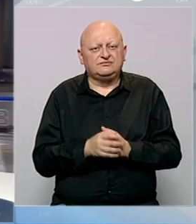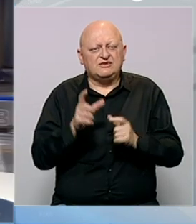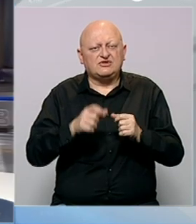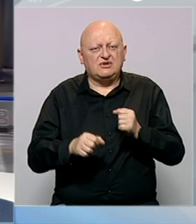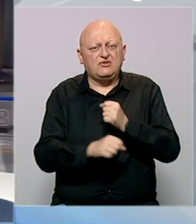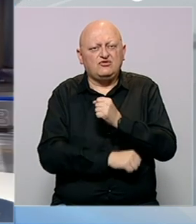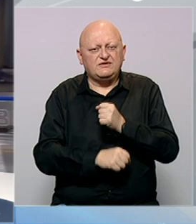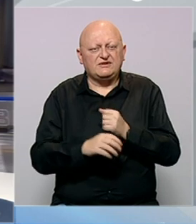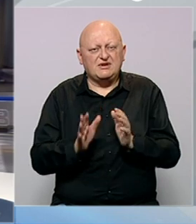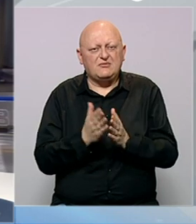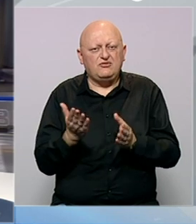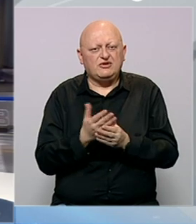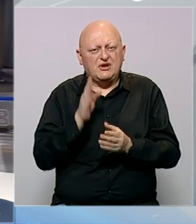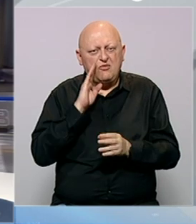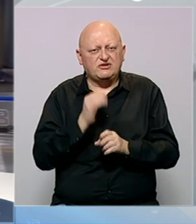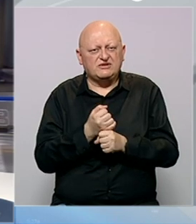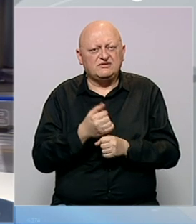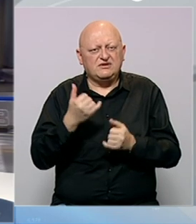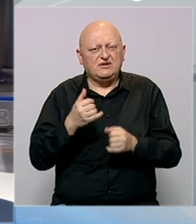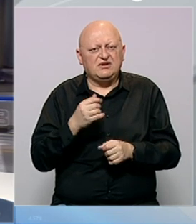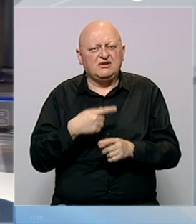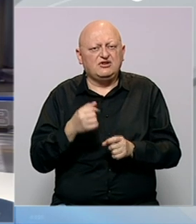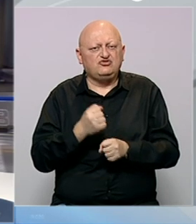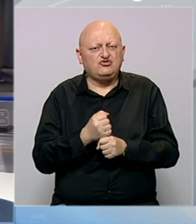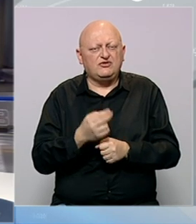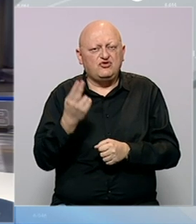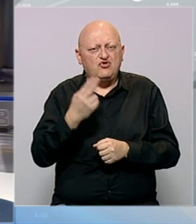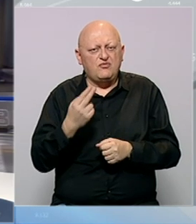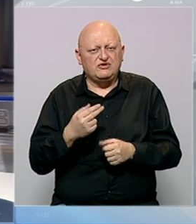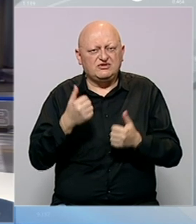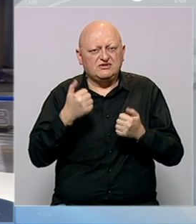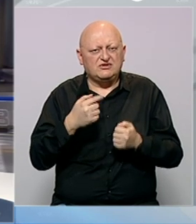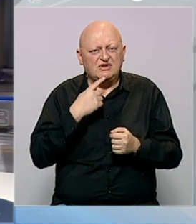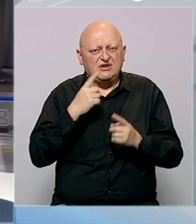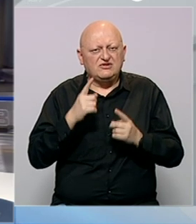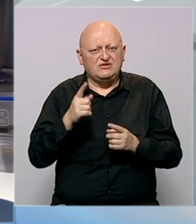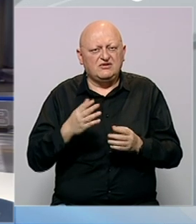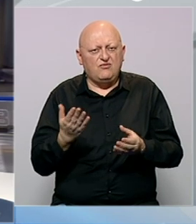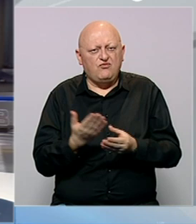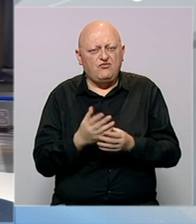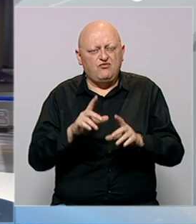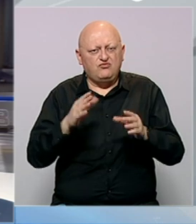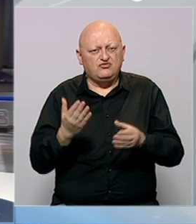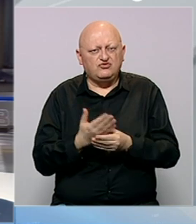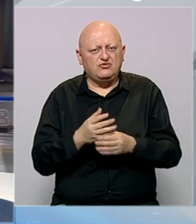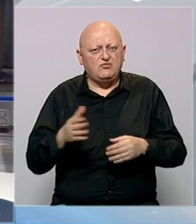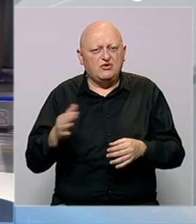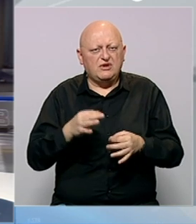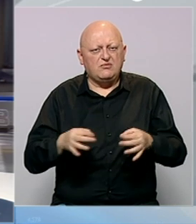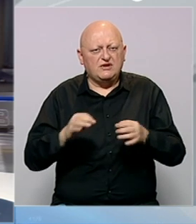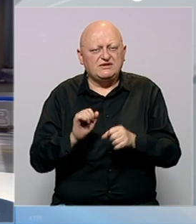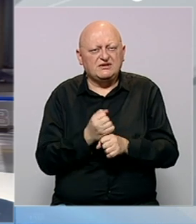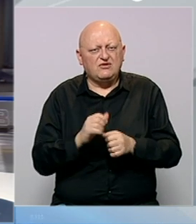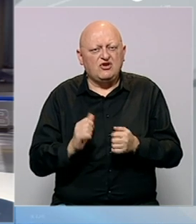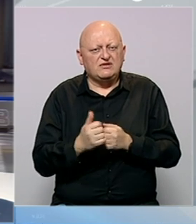Nacionalna univerzitetska biblioteka Bosne i Hercegovine je radi očuvanja umjetničkih slika koje se nalaze u njenom fundu su pokrenula projekat